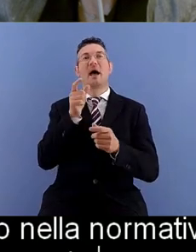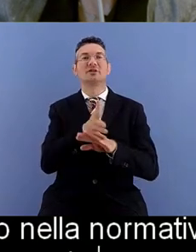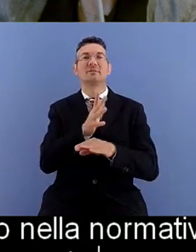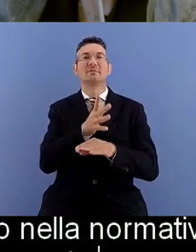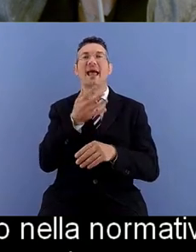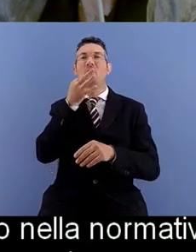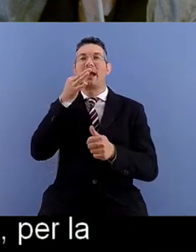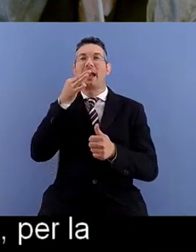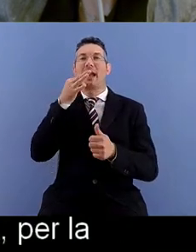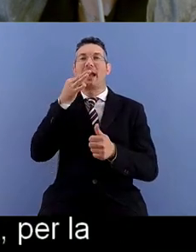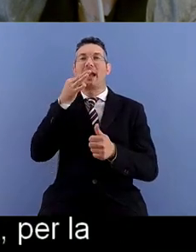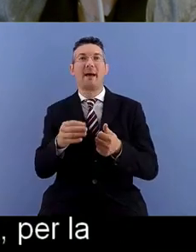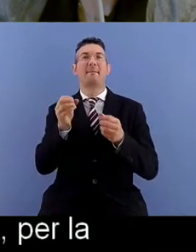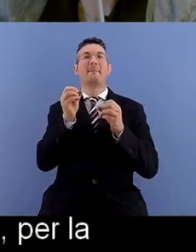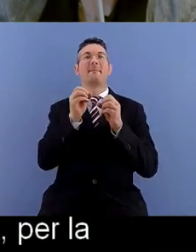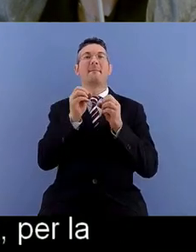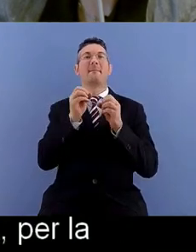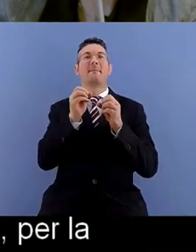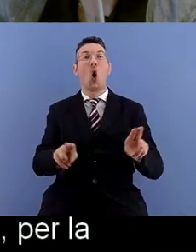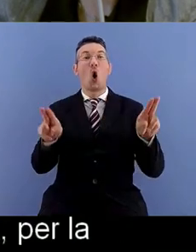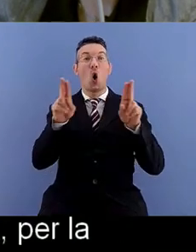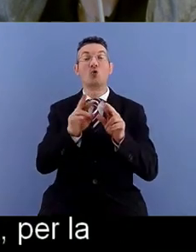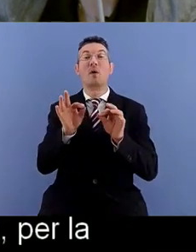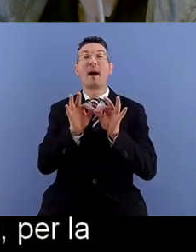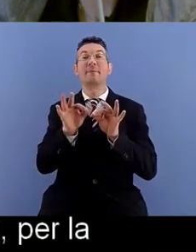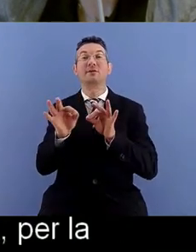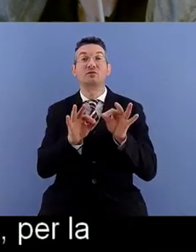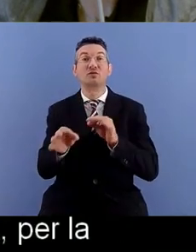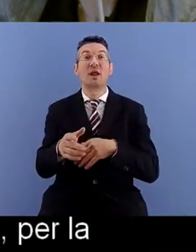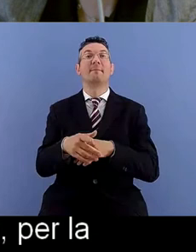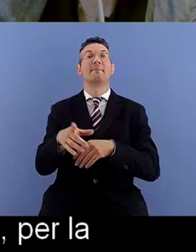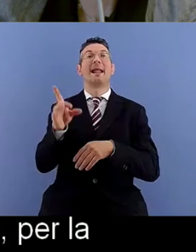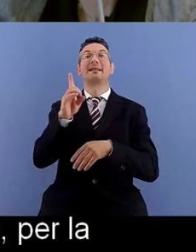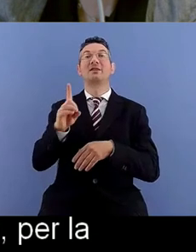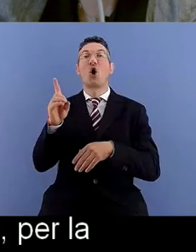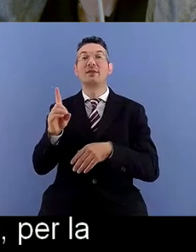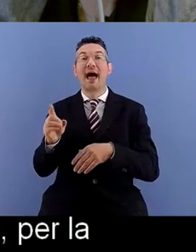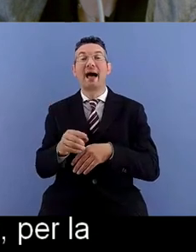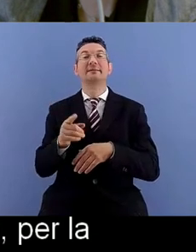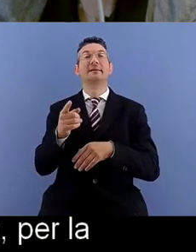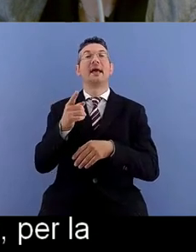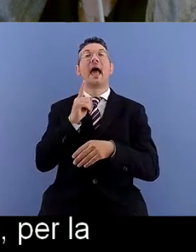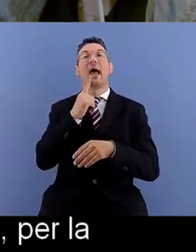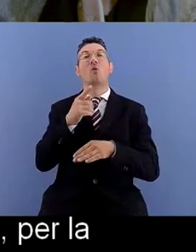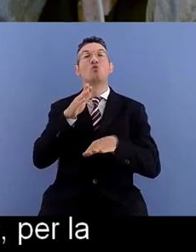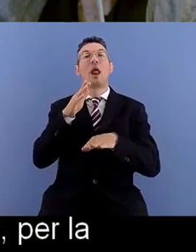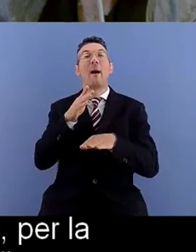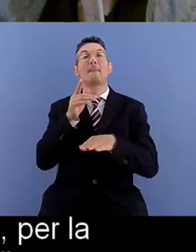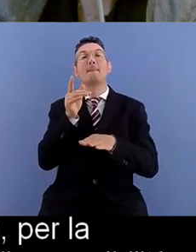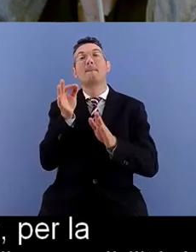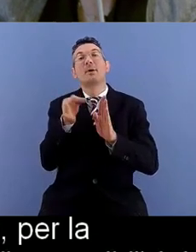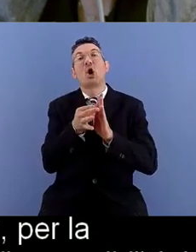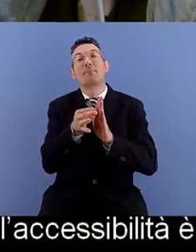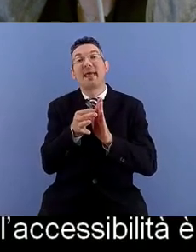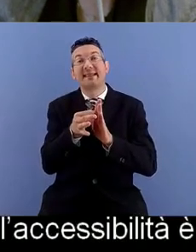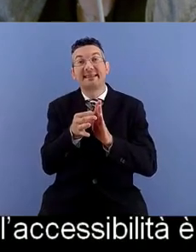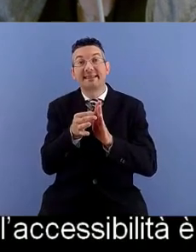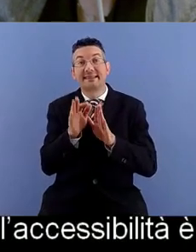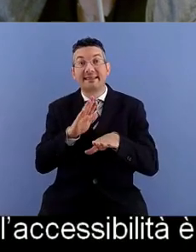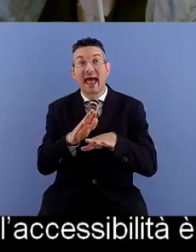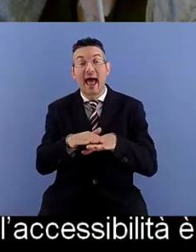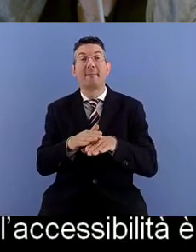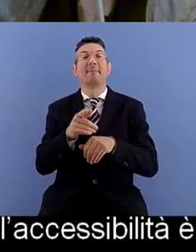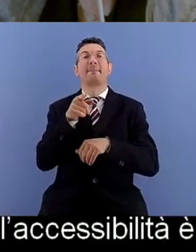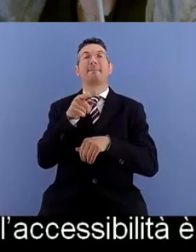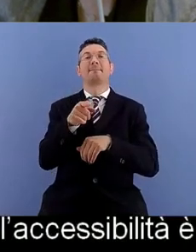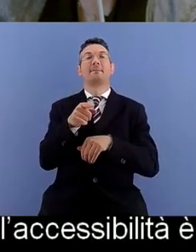è una misura per Diodati nel suo manuale sull'accessibilità è una proprietà per il ministero